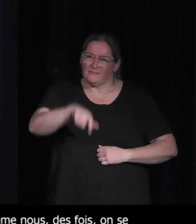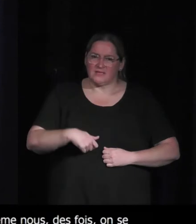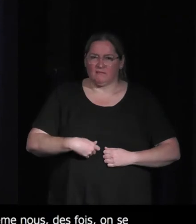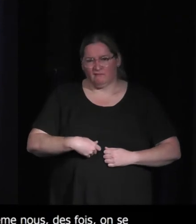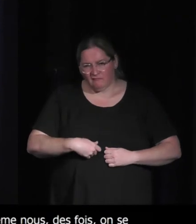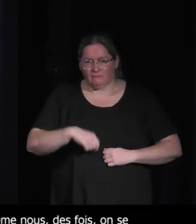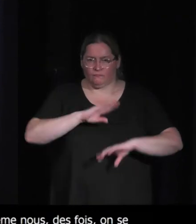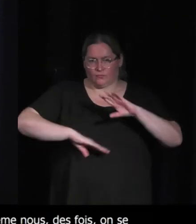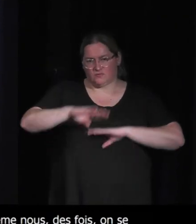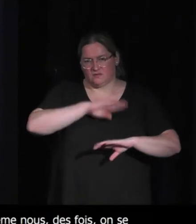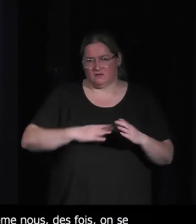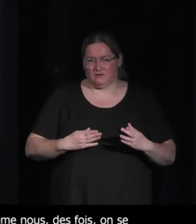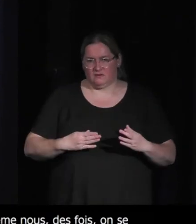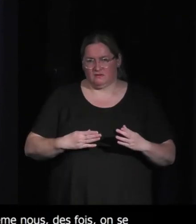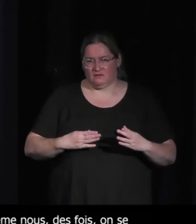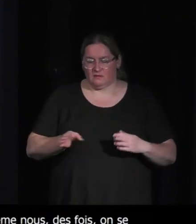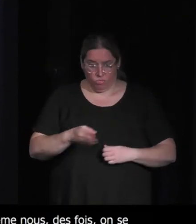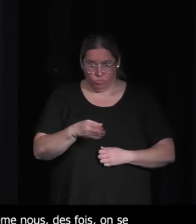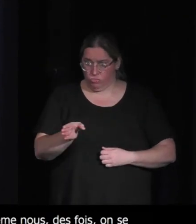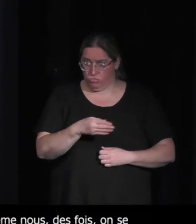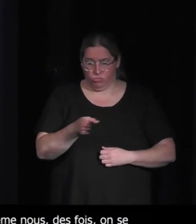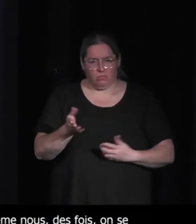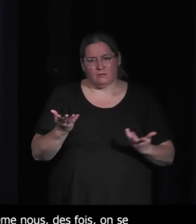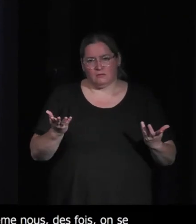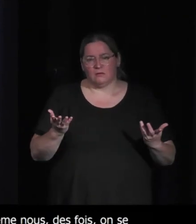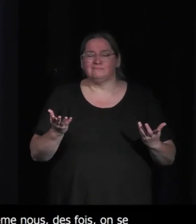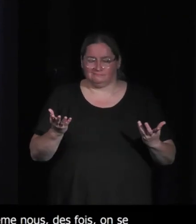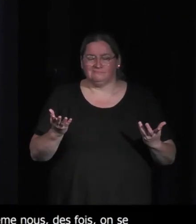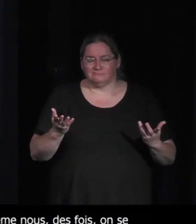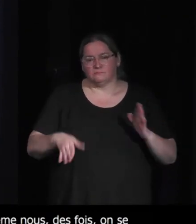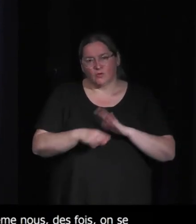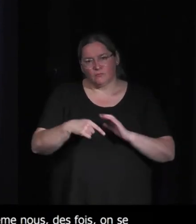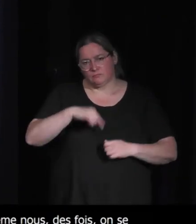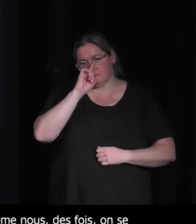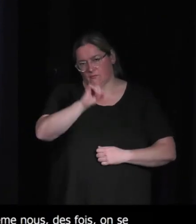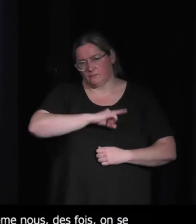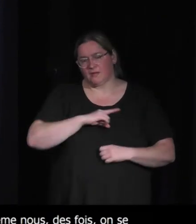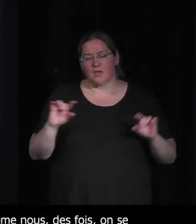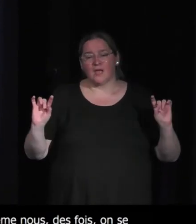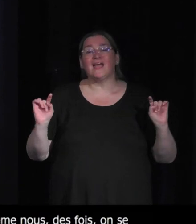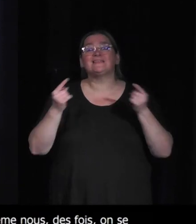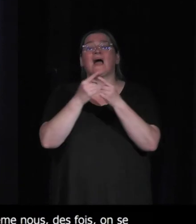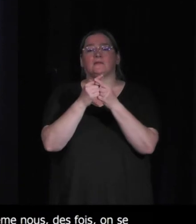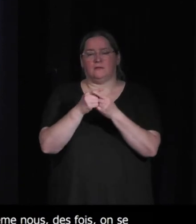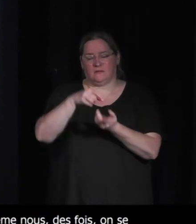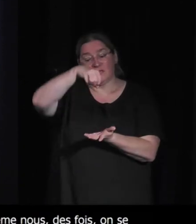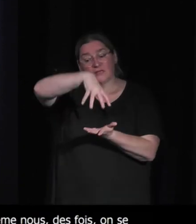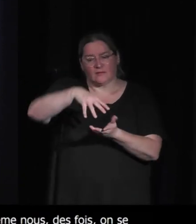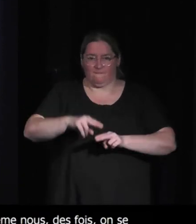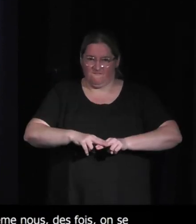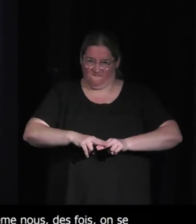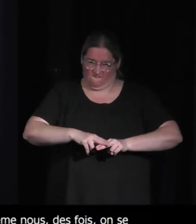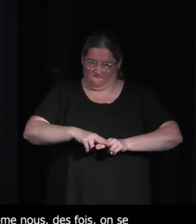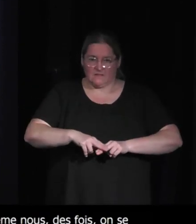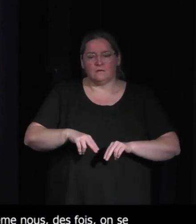carte qui pour le coup était vraiment un choix un choix vraiment voilà nous a été reproché pour